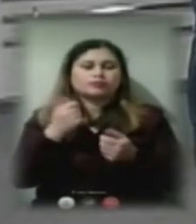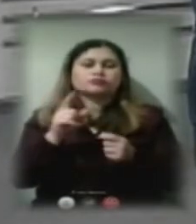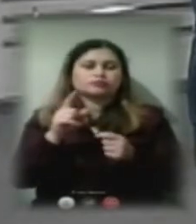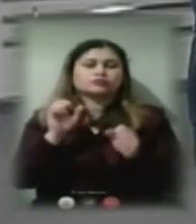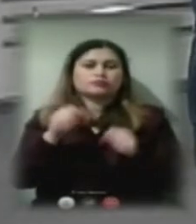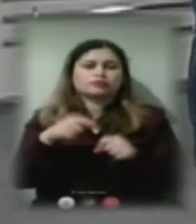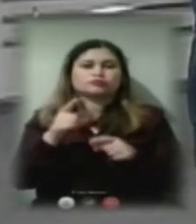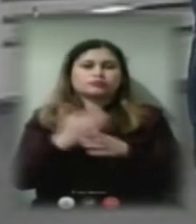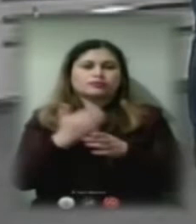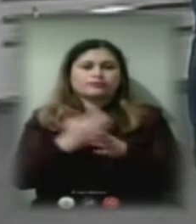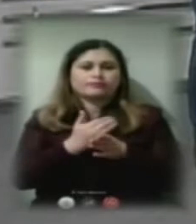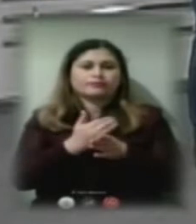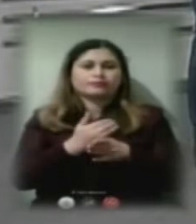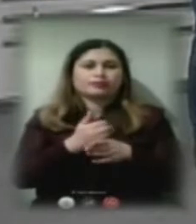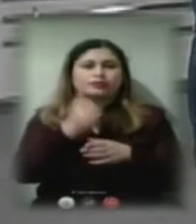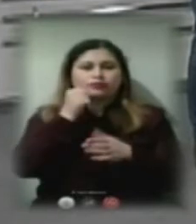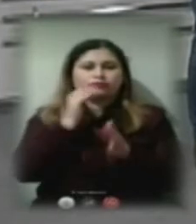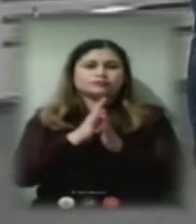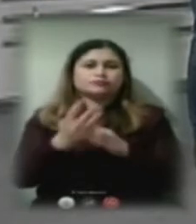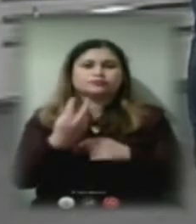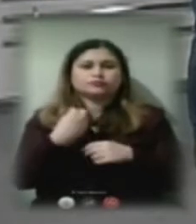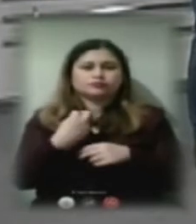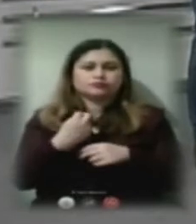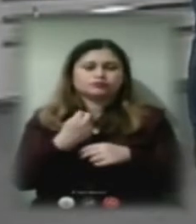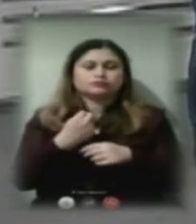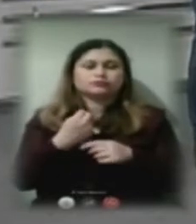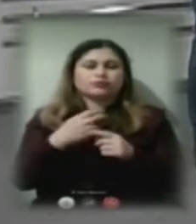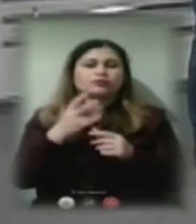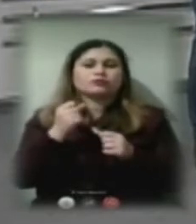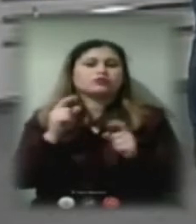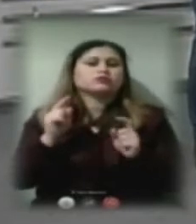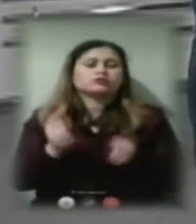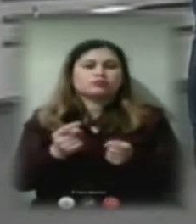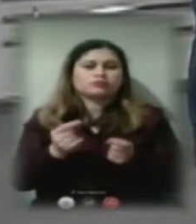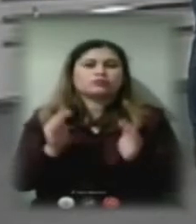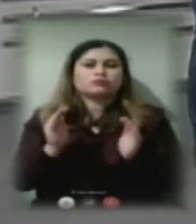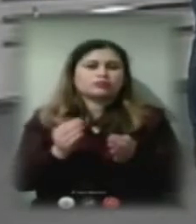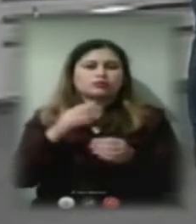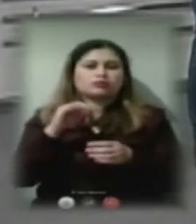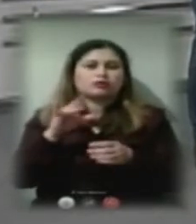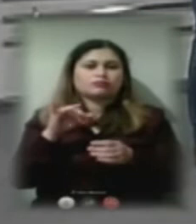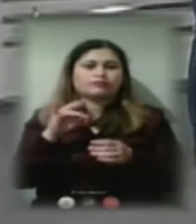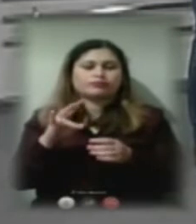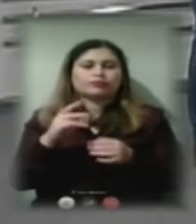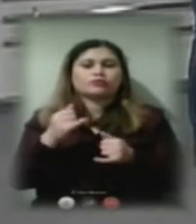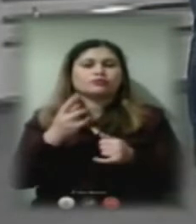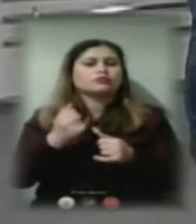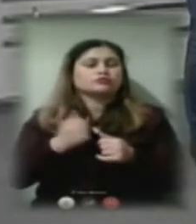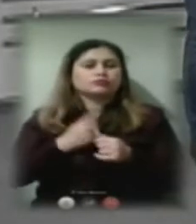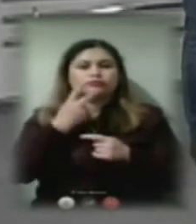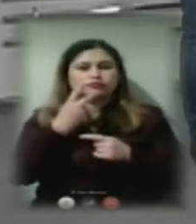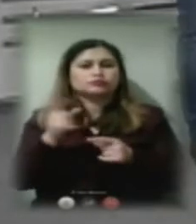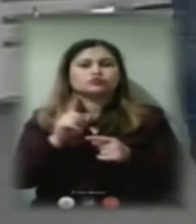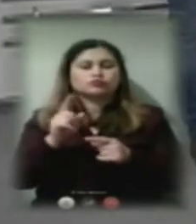допомогти на найкоротший термін. На жаль, бачите, доводиться людям